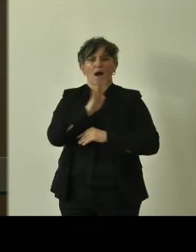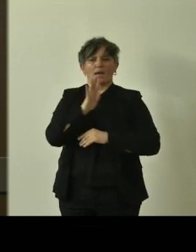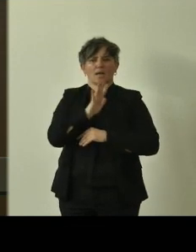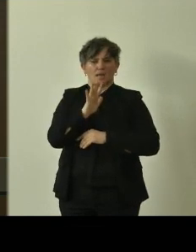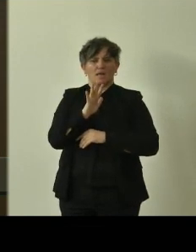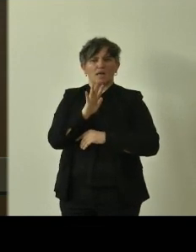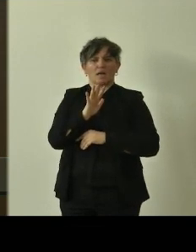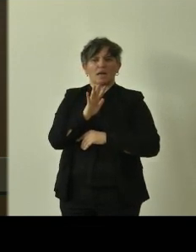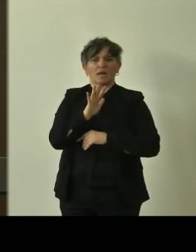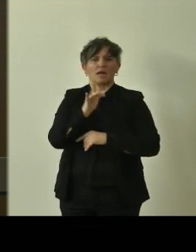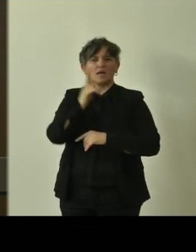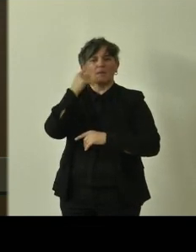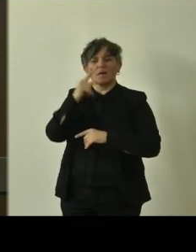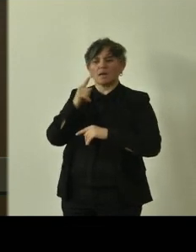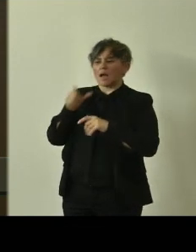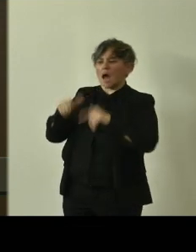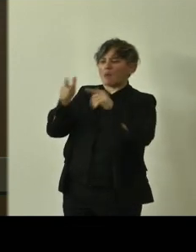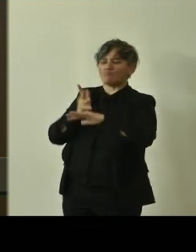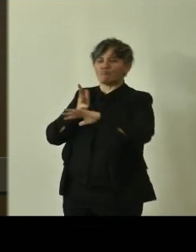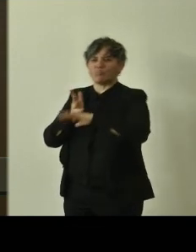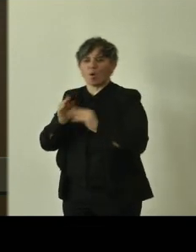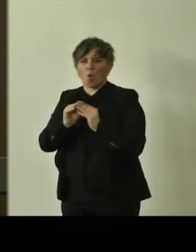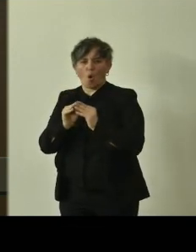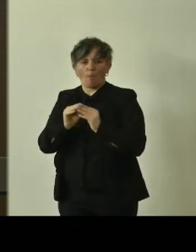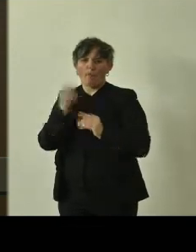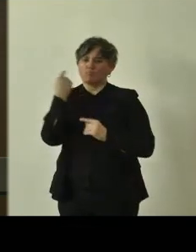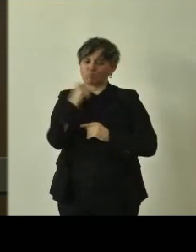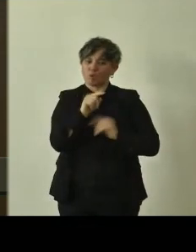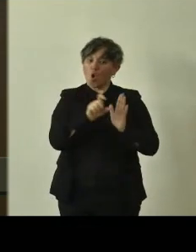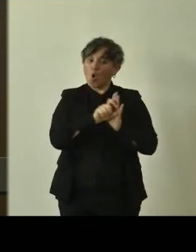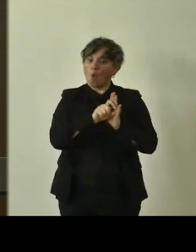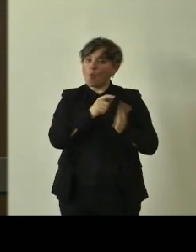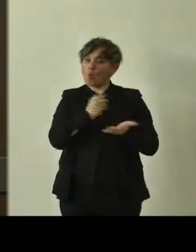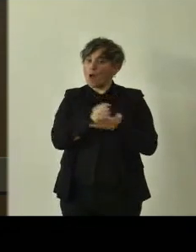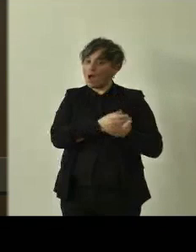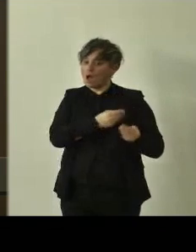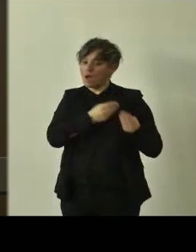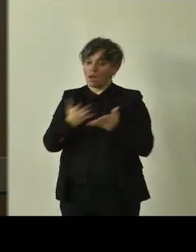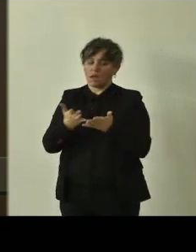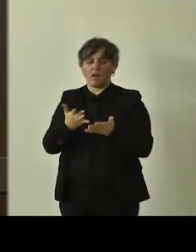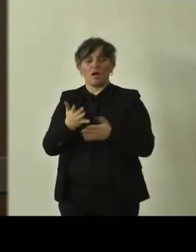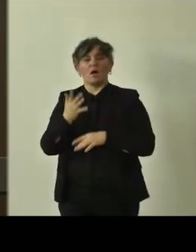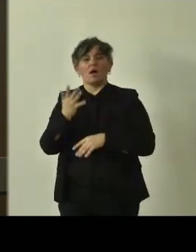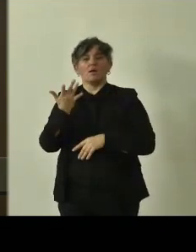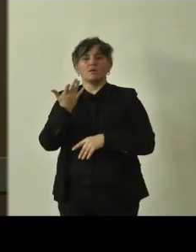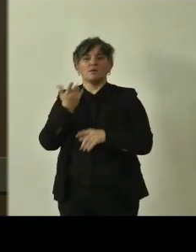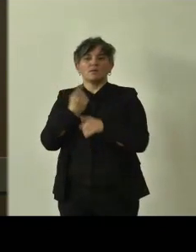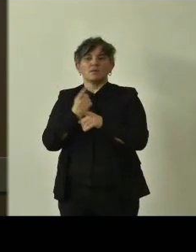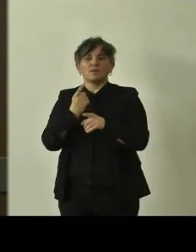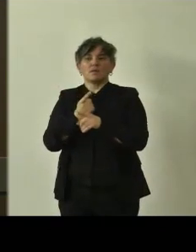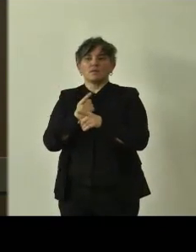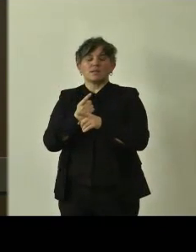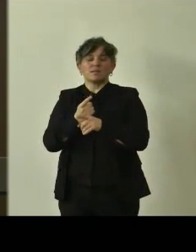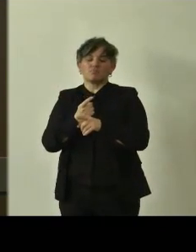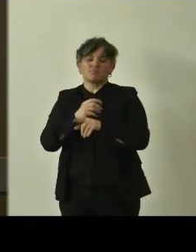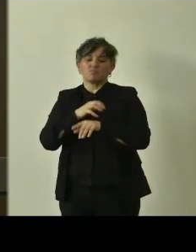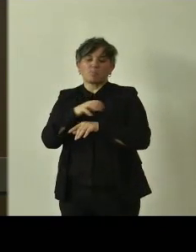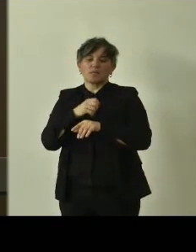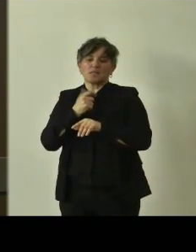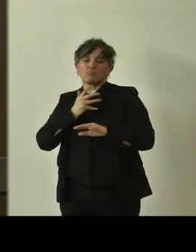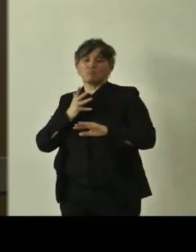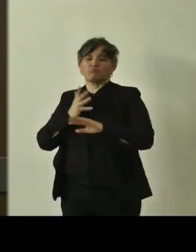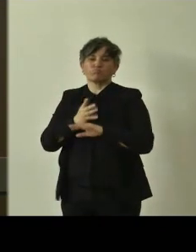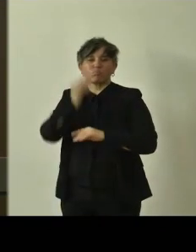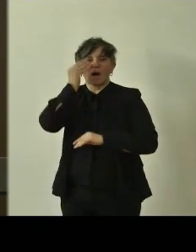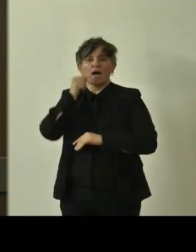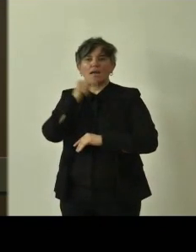questi interventi devono essere autorizzati dai comuni, arriva il parere per interventi di